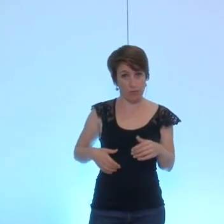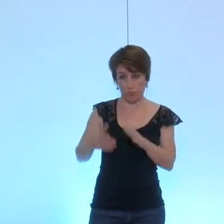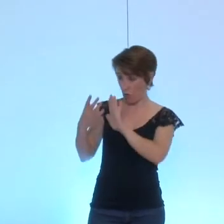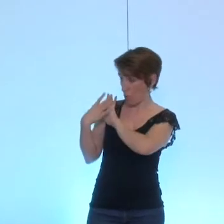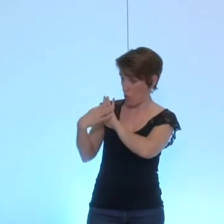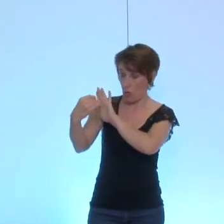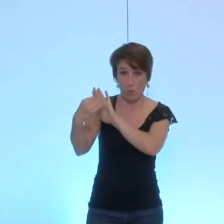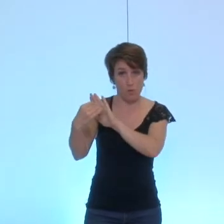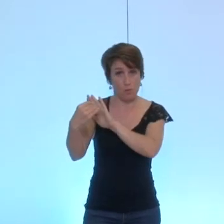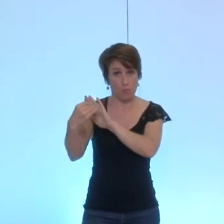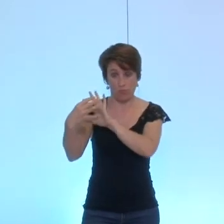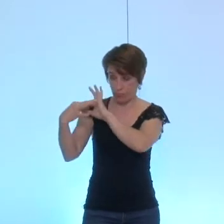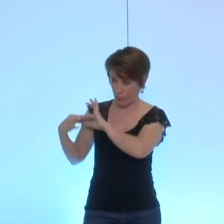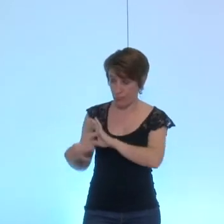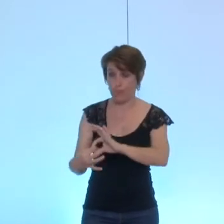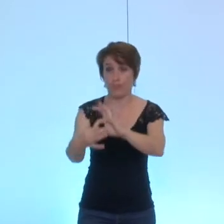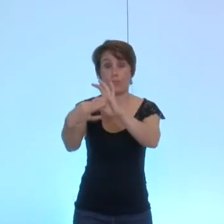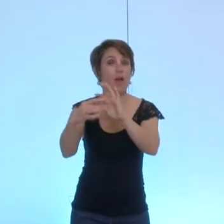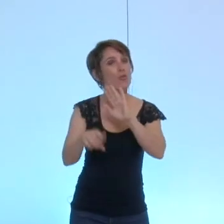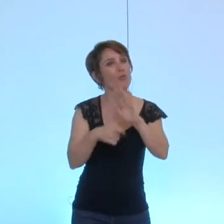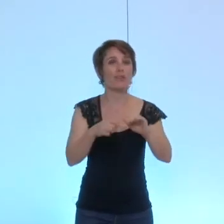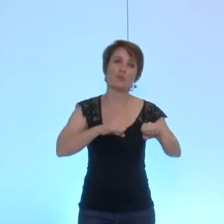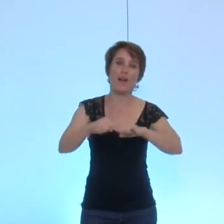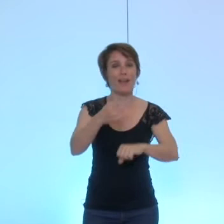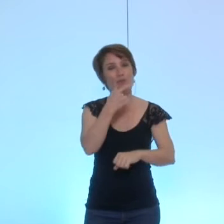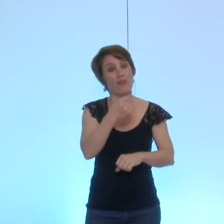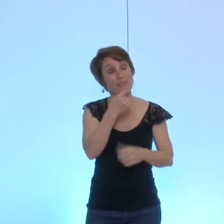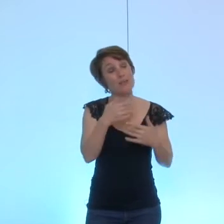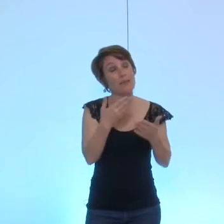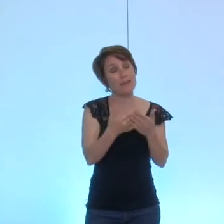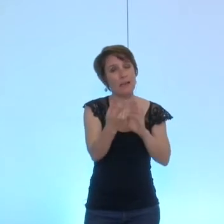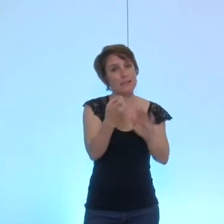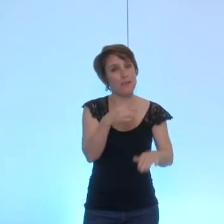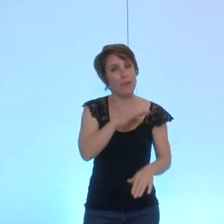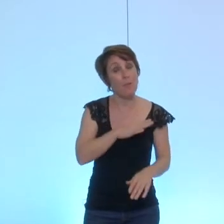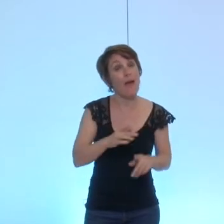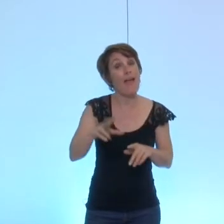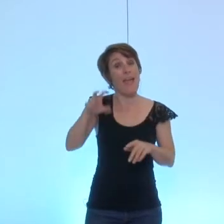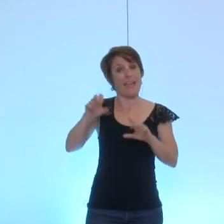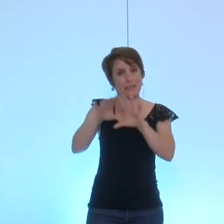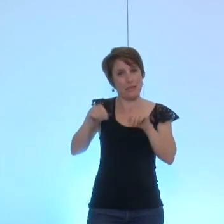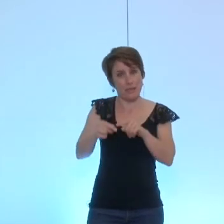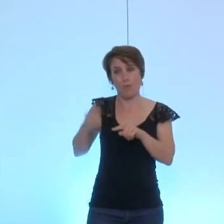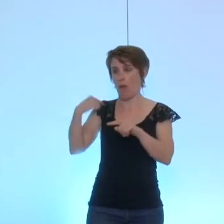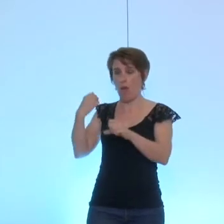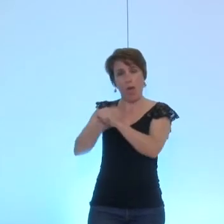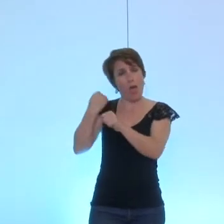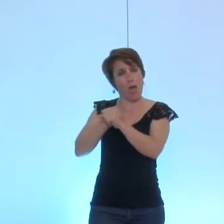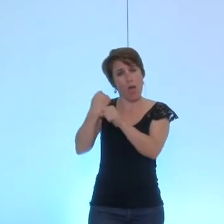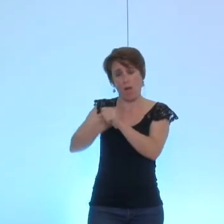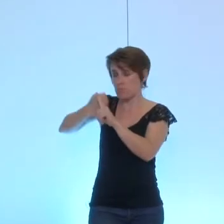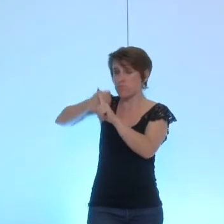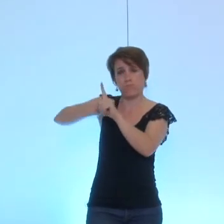cette facilité dans leurs actions est due en grande partie au travail et à l'implication de la majorité sortante notre groupe